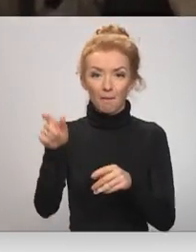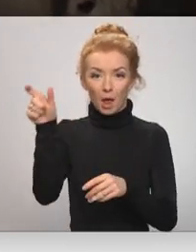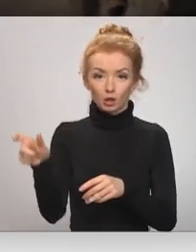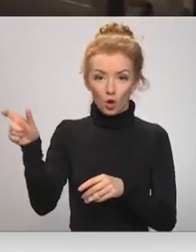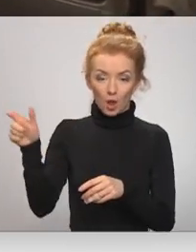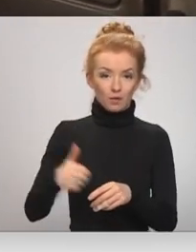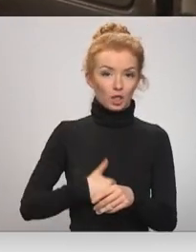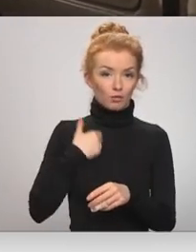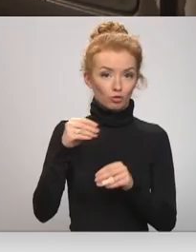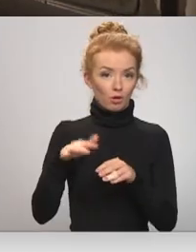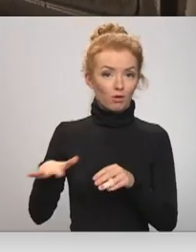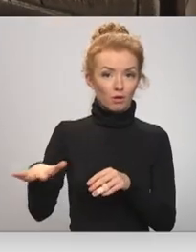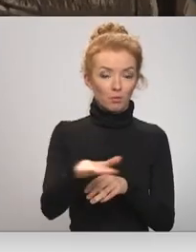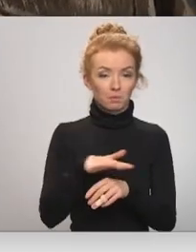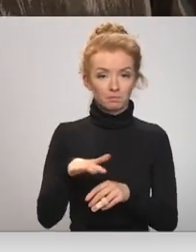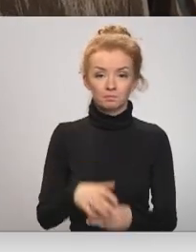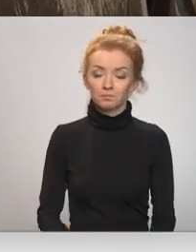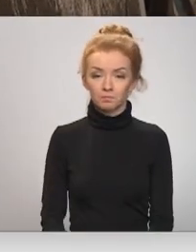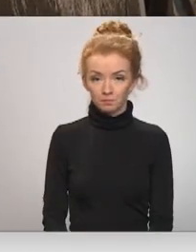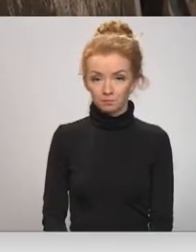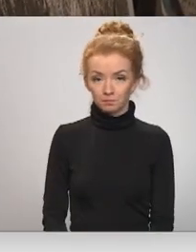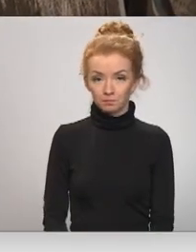piederošām zemesvienībām. Madar Līdzīt, Latvijas televīzija.